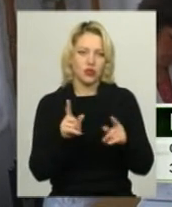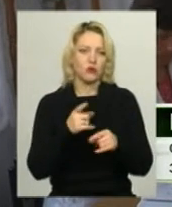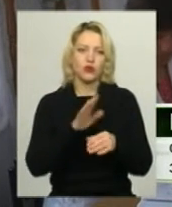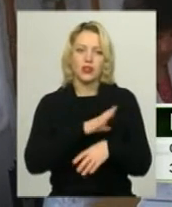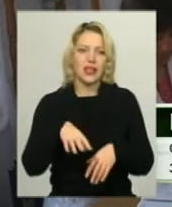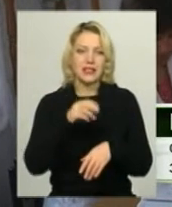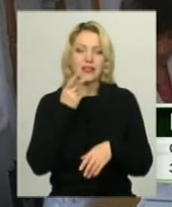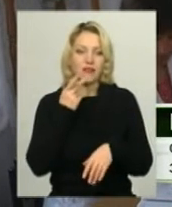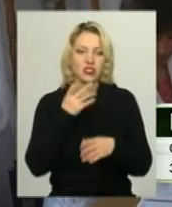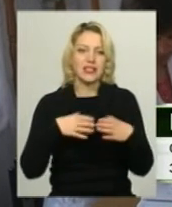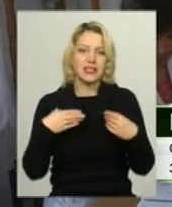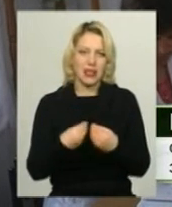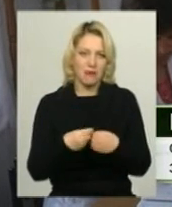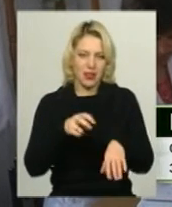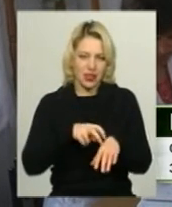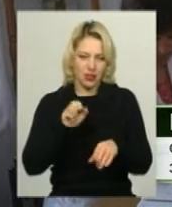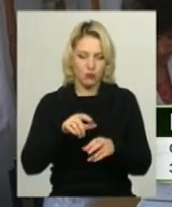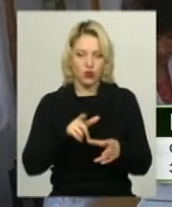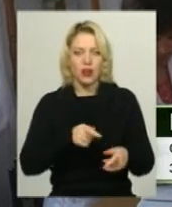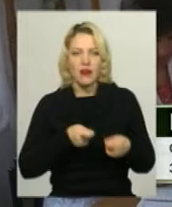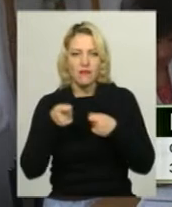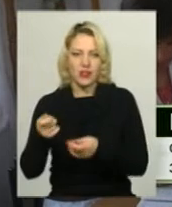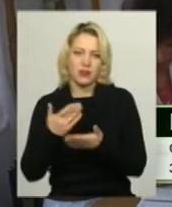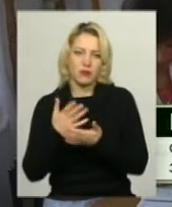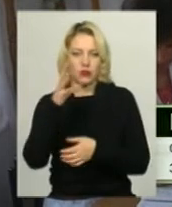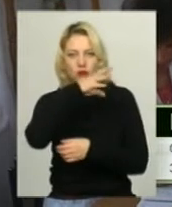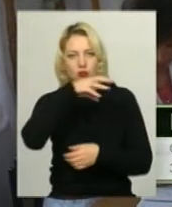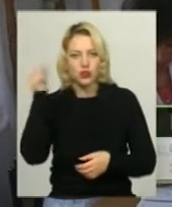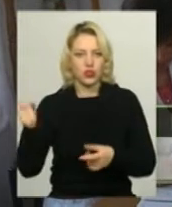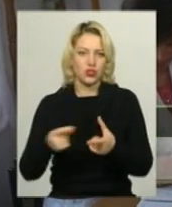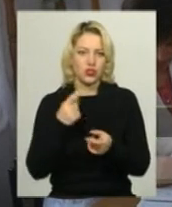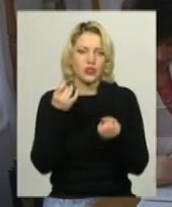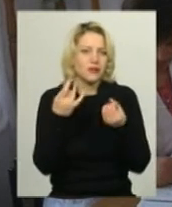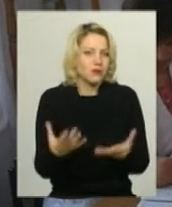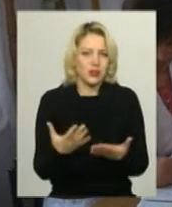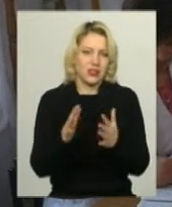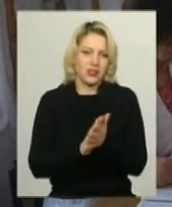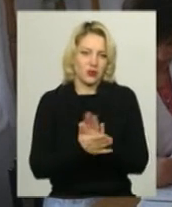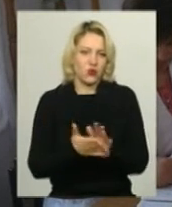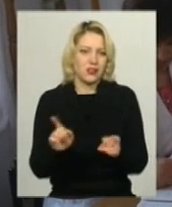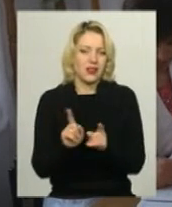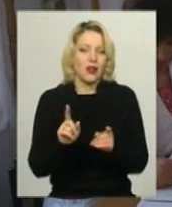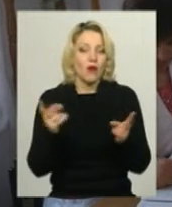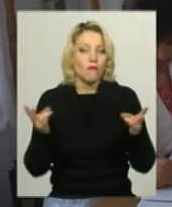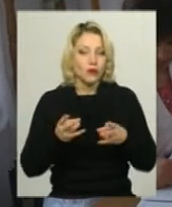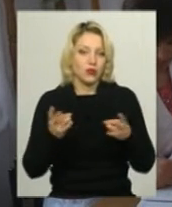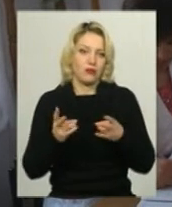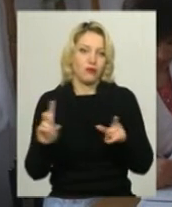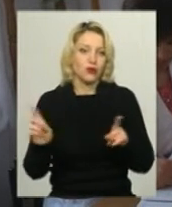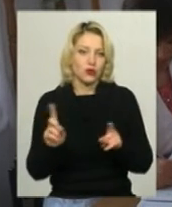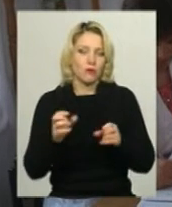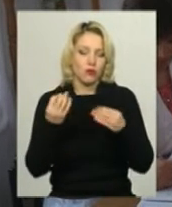завжди сімейний лікар може виїхати вночі. Наприклад, навіть буває банальна якась ситуація, що нам потрібно, щоб